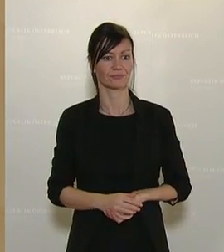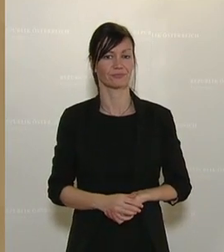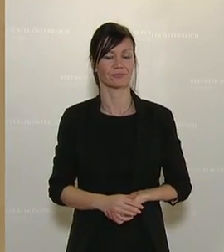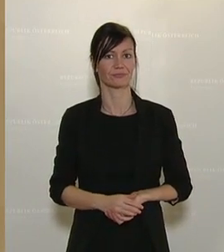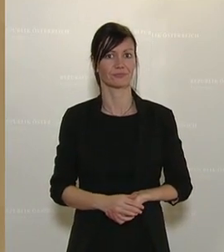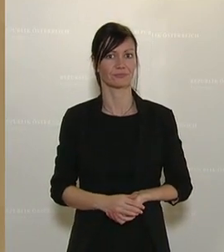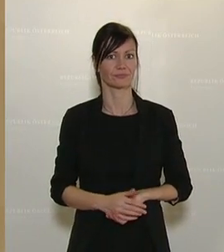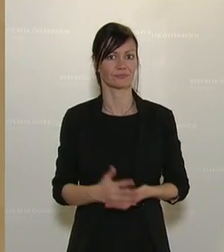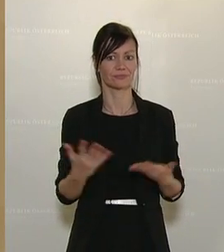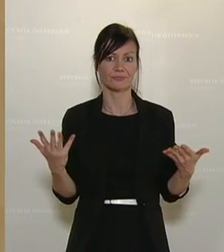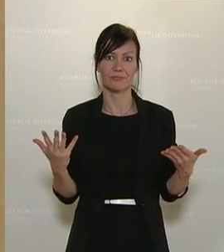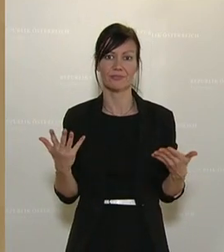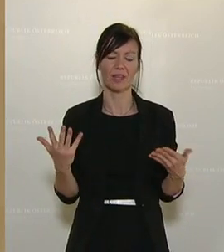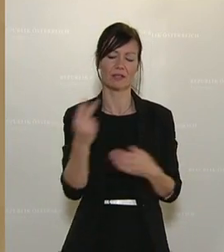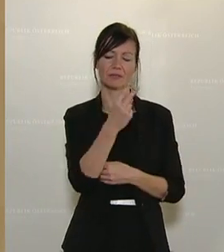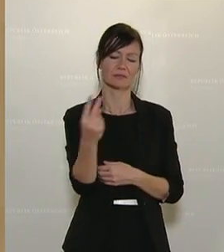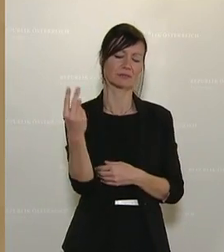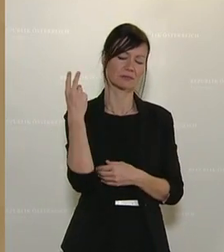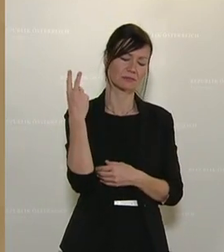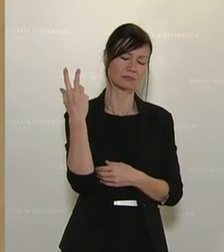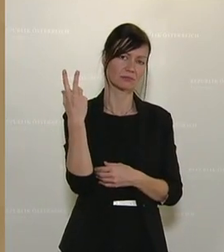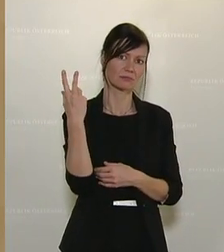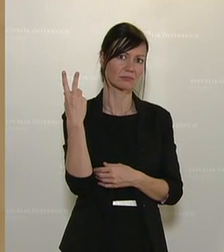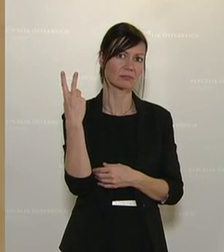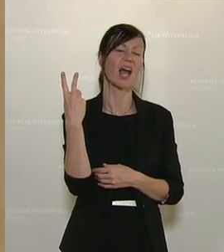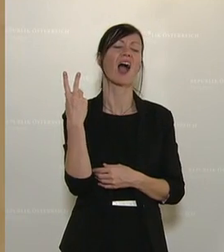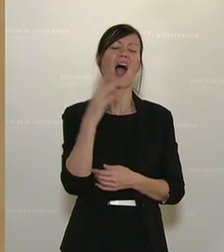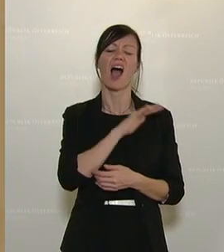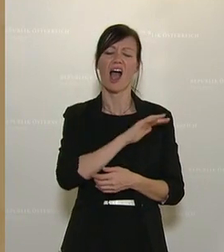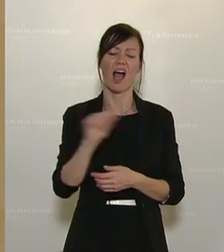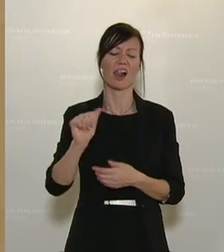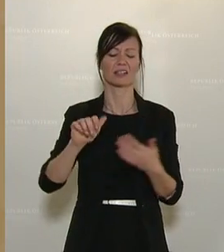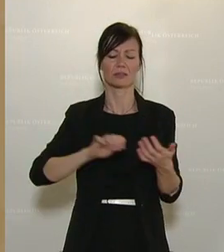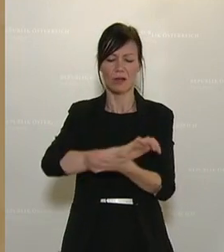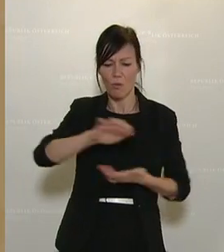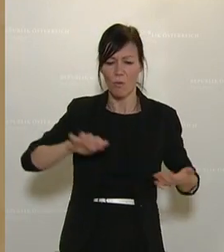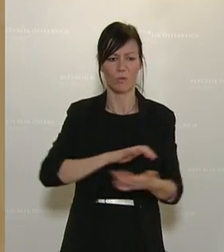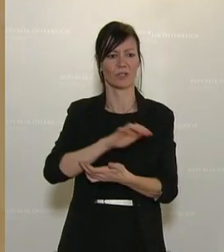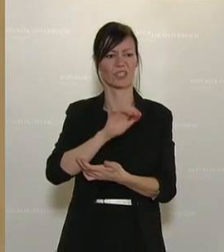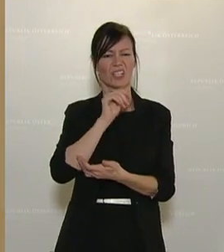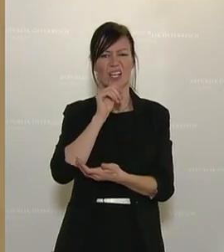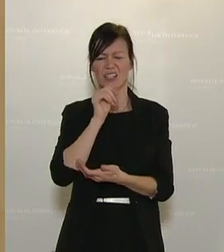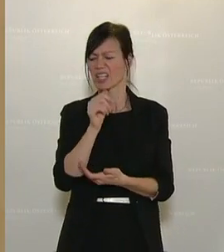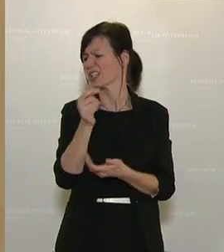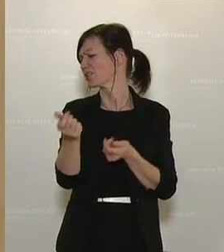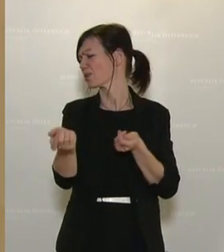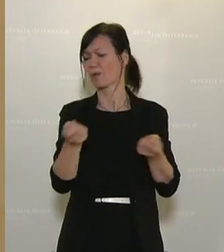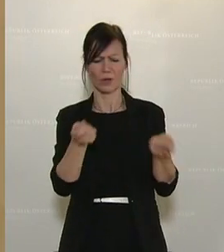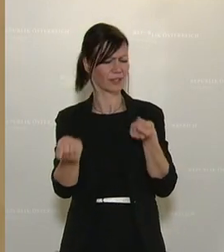Das heißt, wenn man das so Revue passieren lässt, es war alles extrem chaotisch und unkoordiniert von der Bundesregierung.